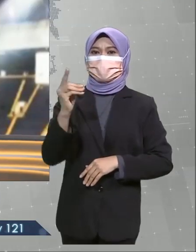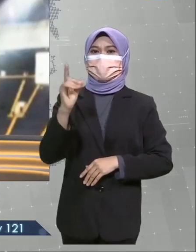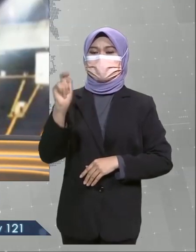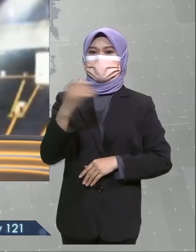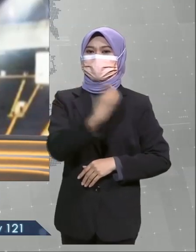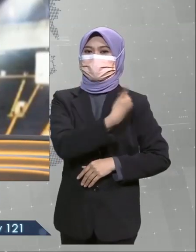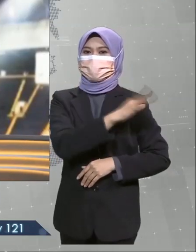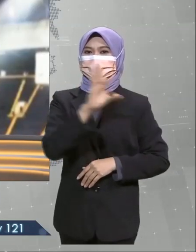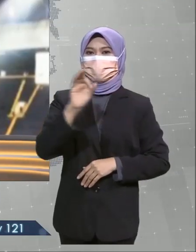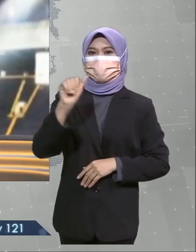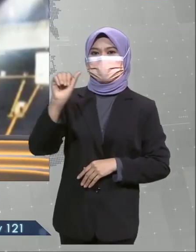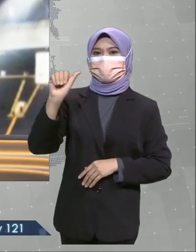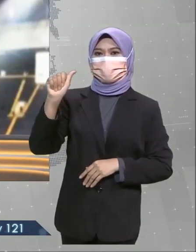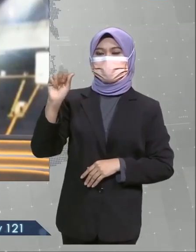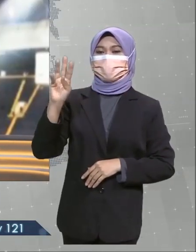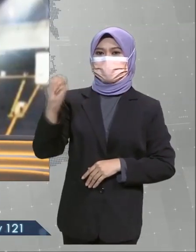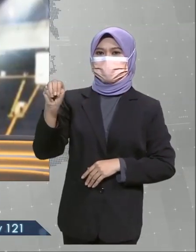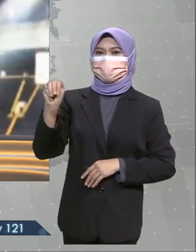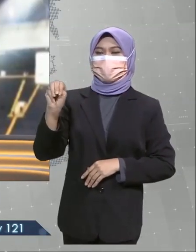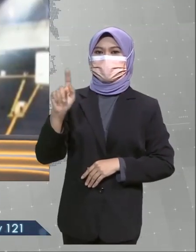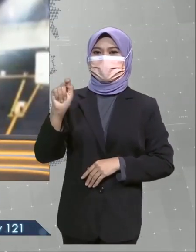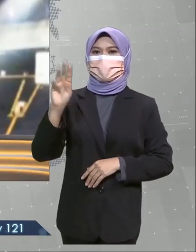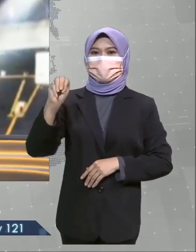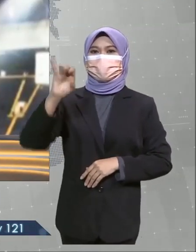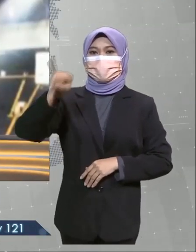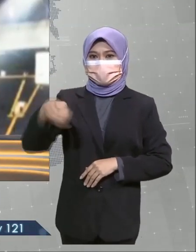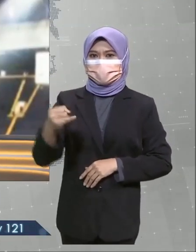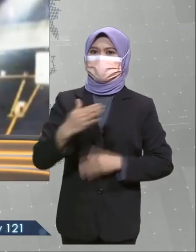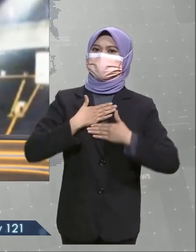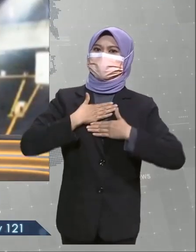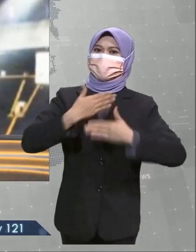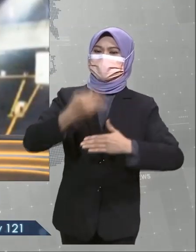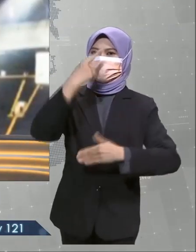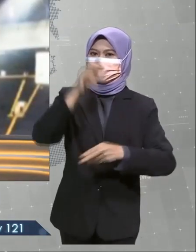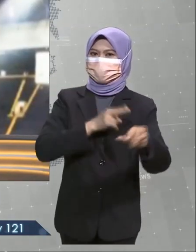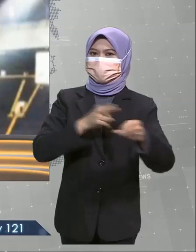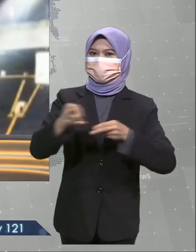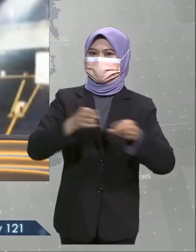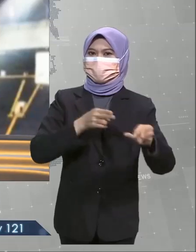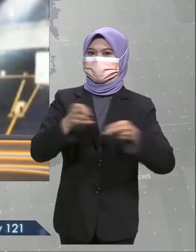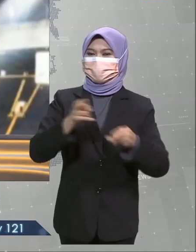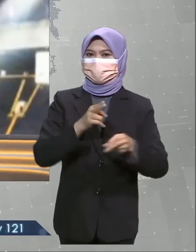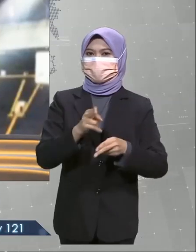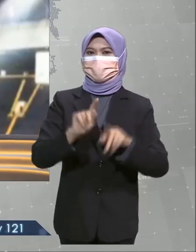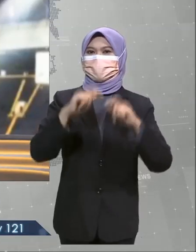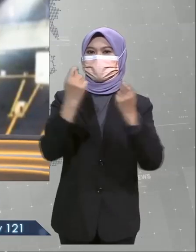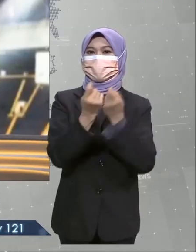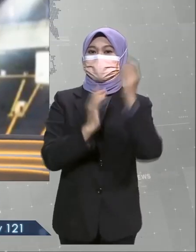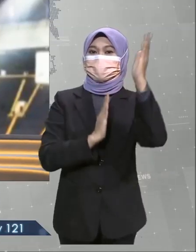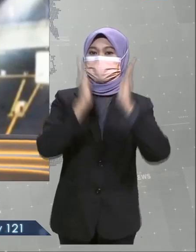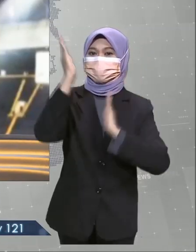Presiden FAM Tunku Ismail Sultan Ibrahim menyatakan kesediaan beliau untuk menguruskan skuad Harimau Malaya.